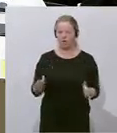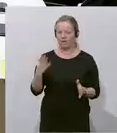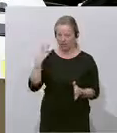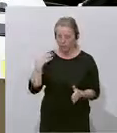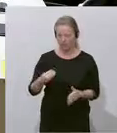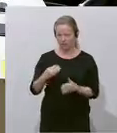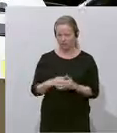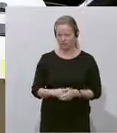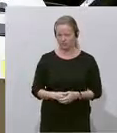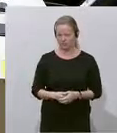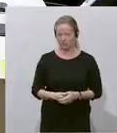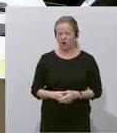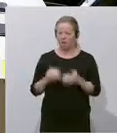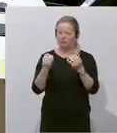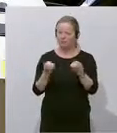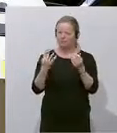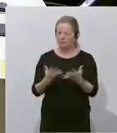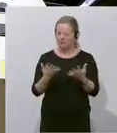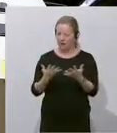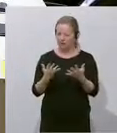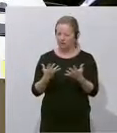passiert etwas ganz Erstaunliches.